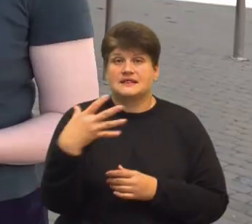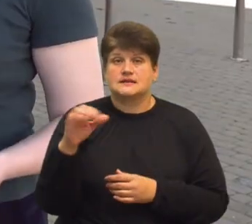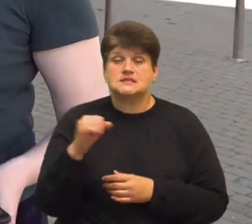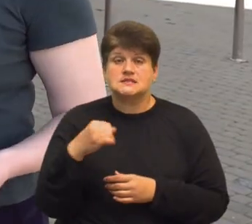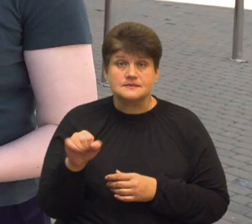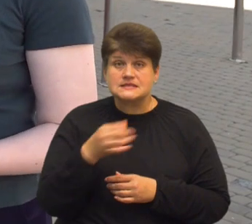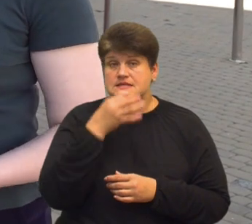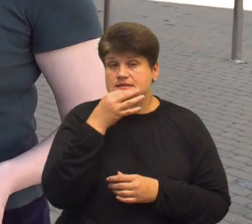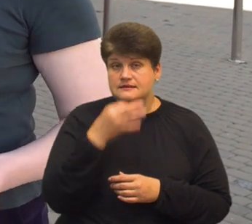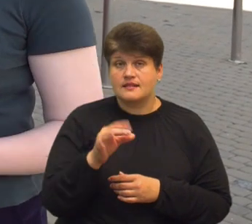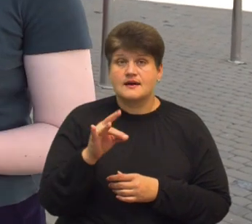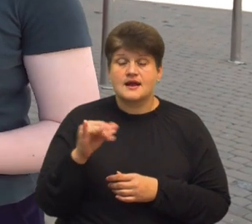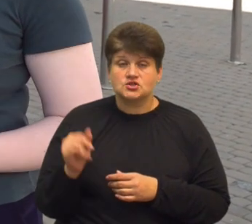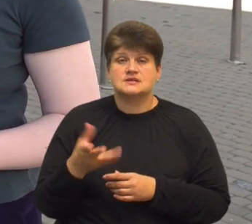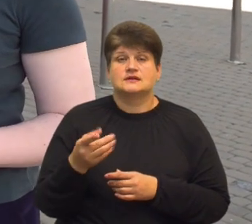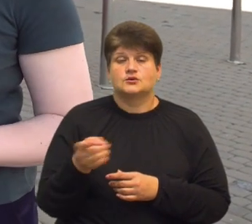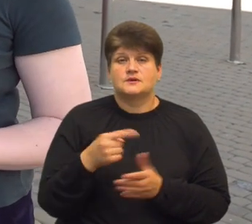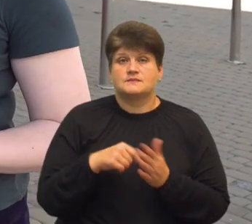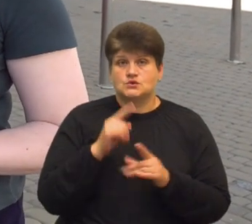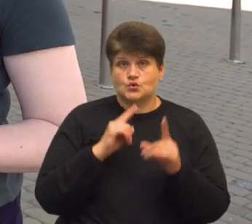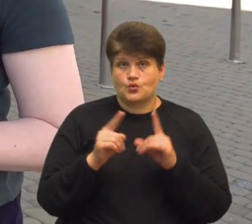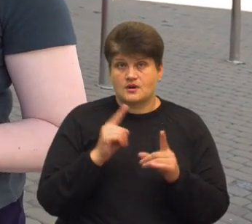речниця Тернопільської міської ради Мар'яна Зварич.